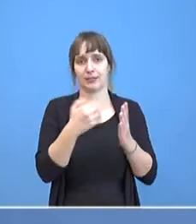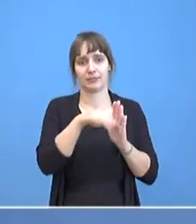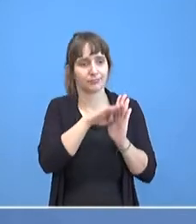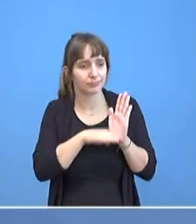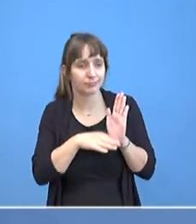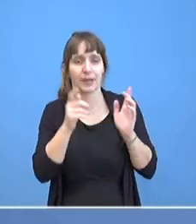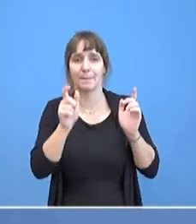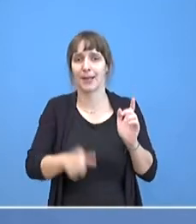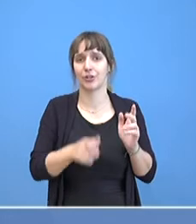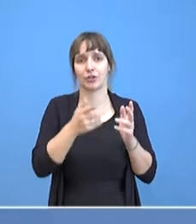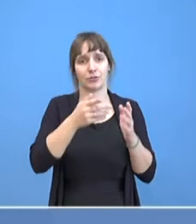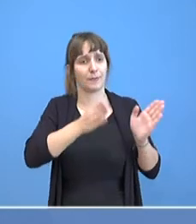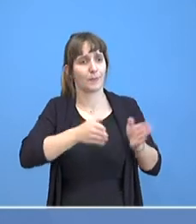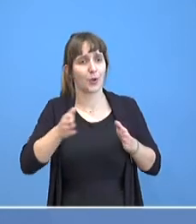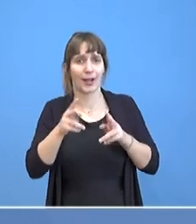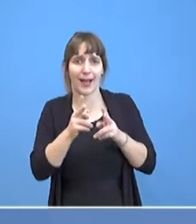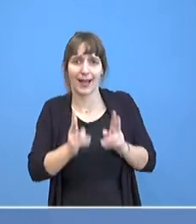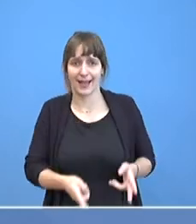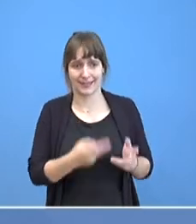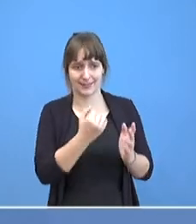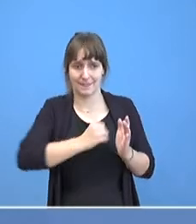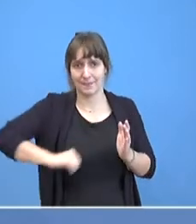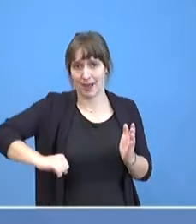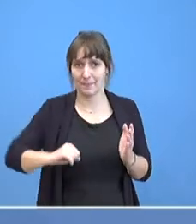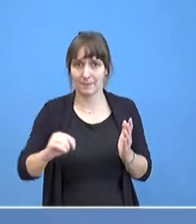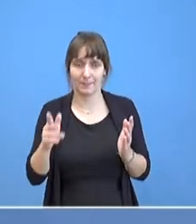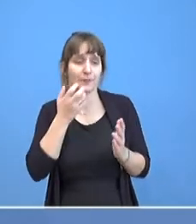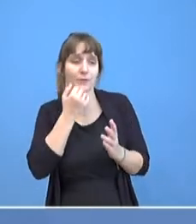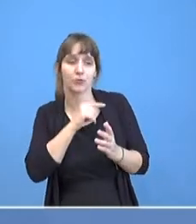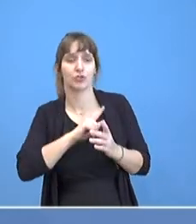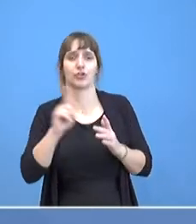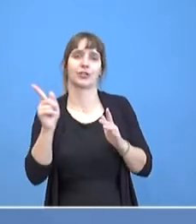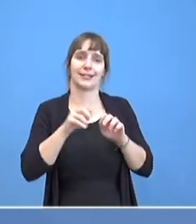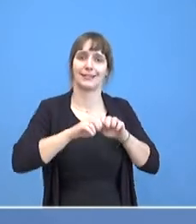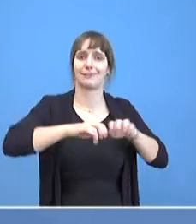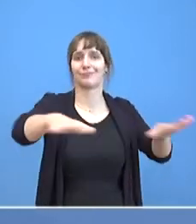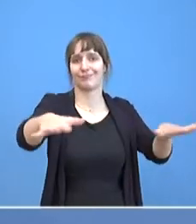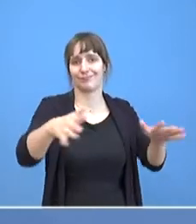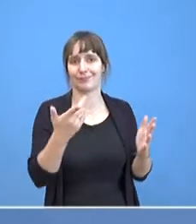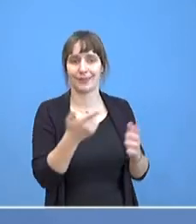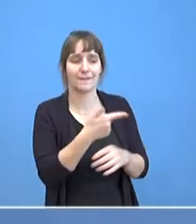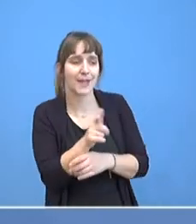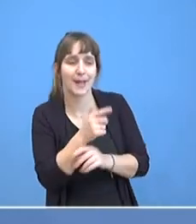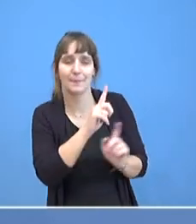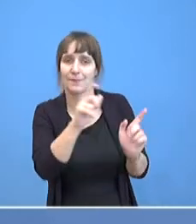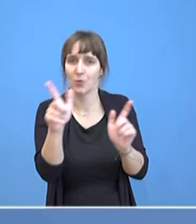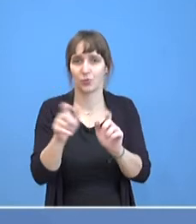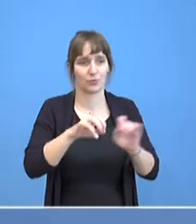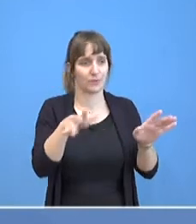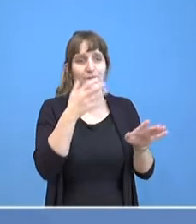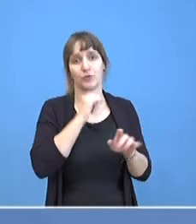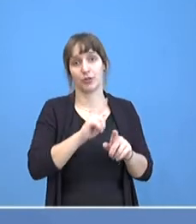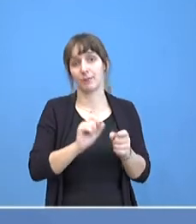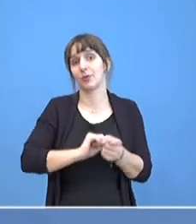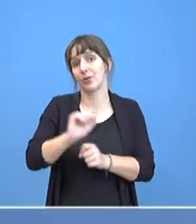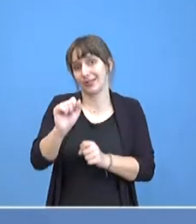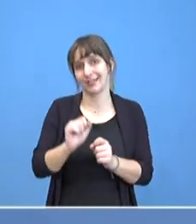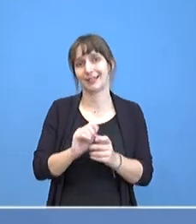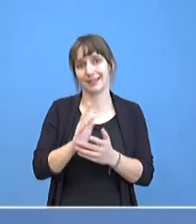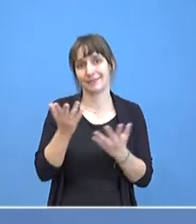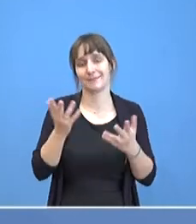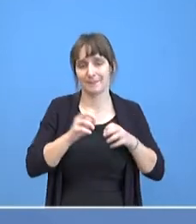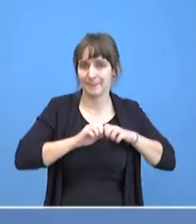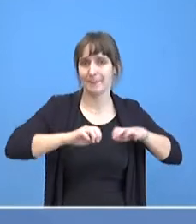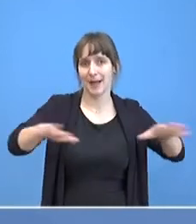von Menschen und Bürgerrechten geschieht, nicht an das Licht der Öffentlichkeit gelangt. Das tut es aber dennoch. Und wir haben am Wochenende wieder